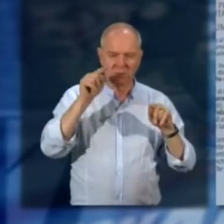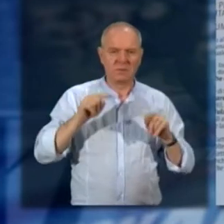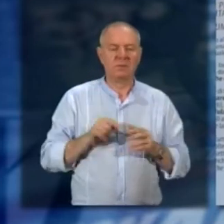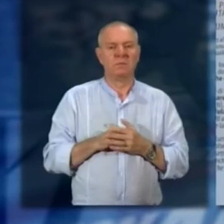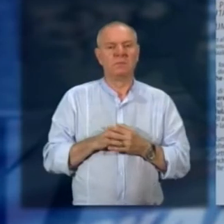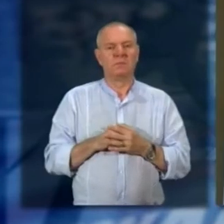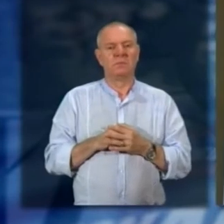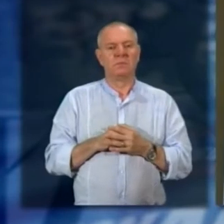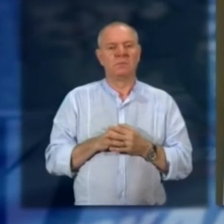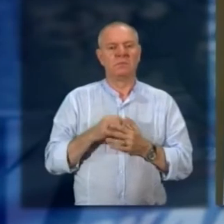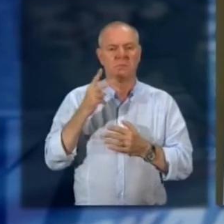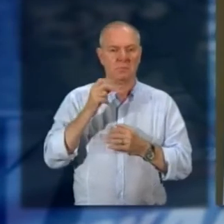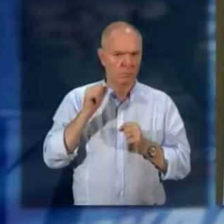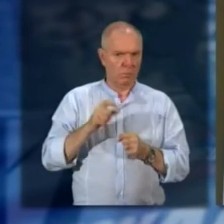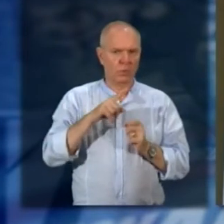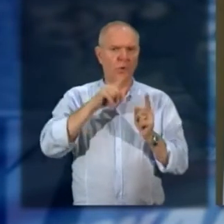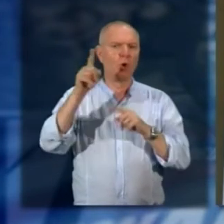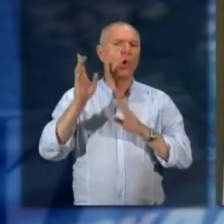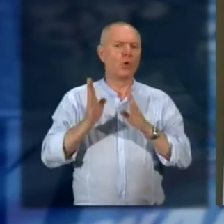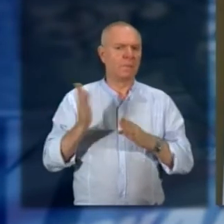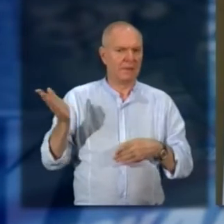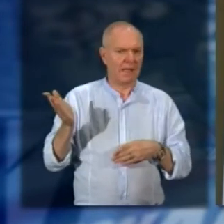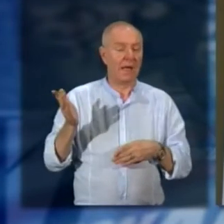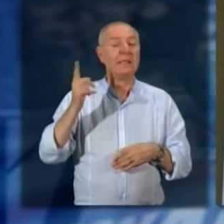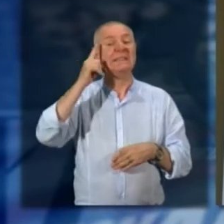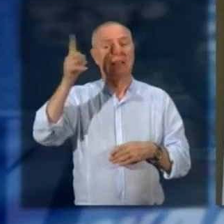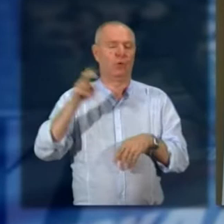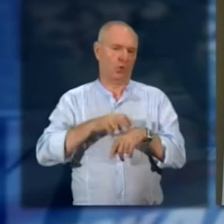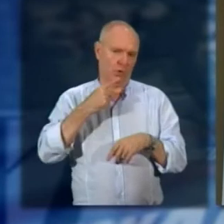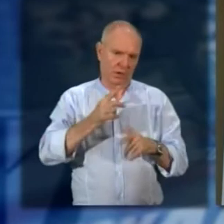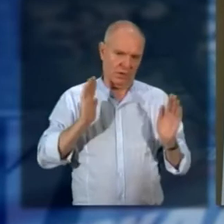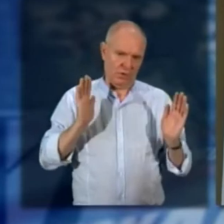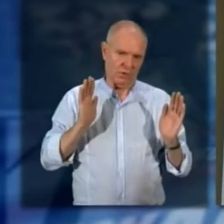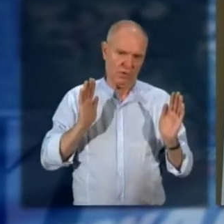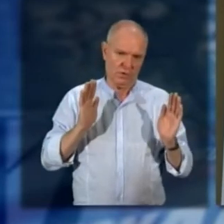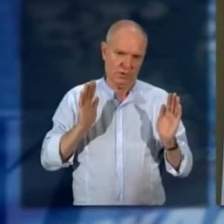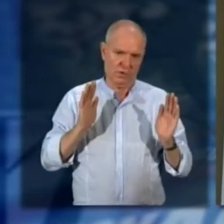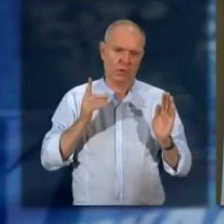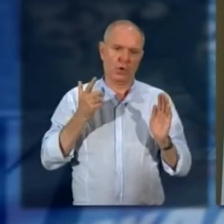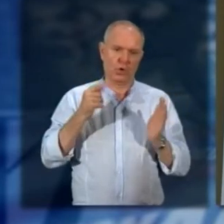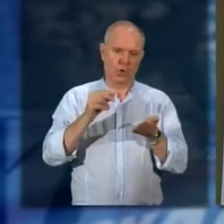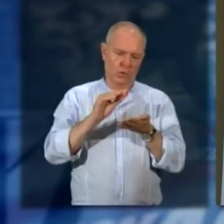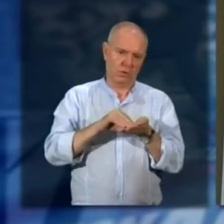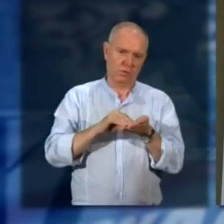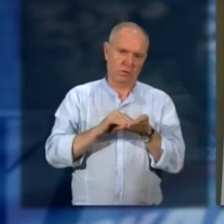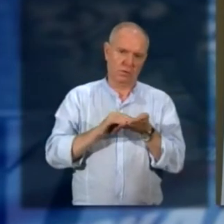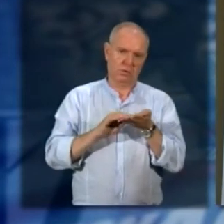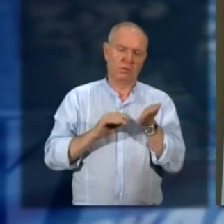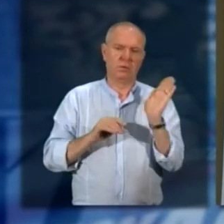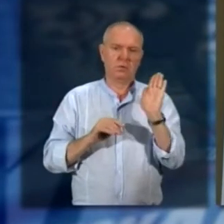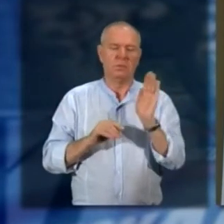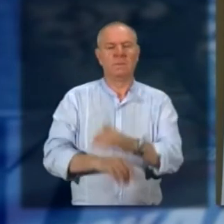fare nei tre presidi ospedalieri di Verbagno Meni e Domodossola subentrando sempre con impegnativa del medico curante